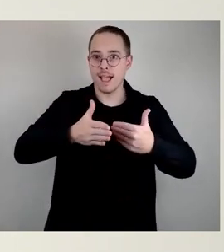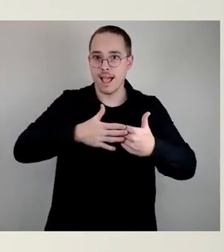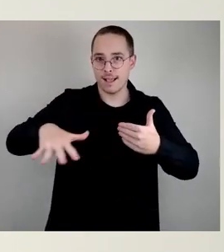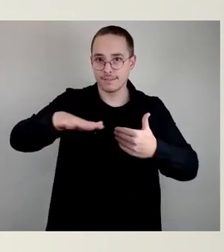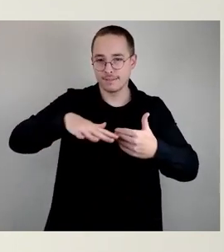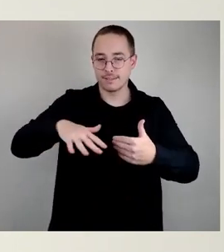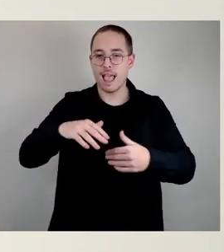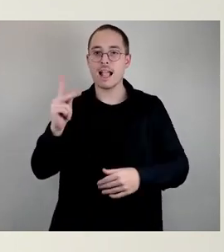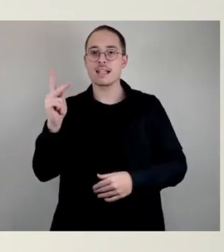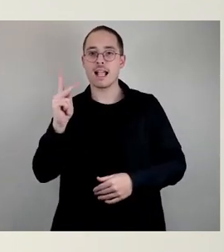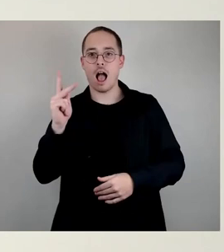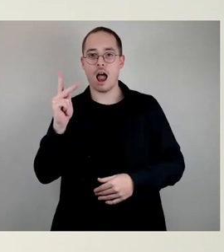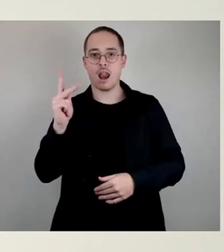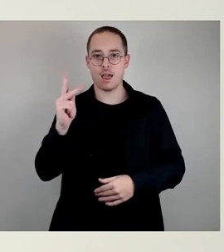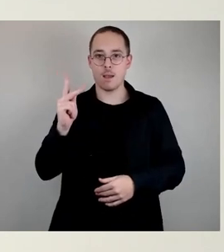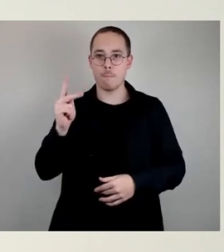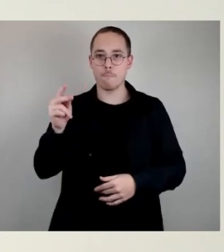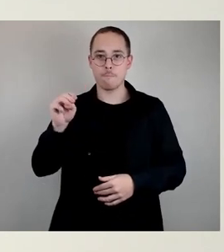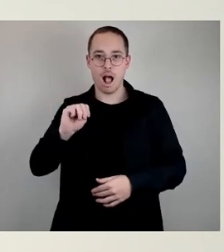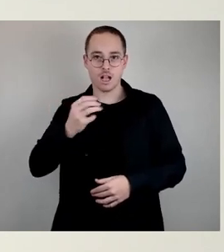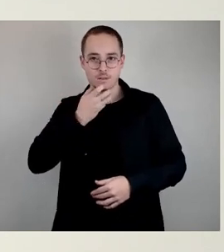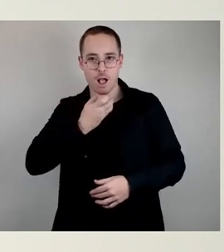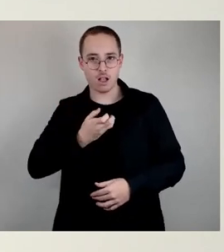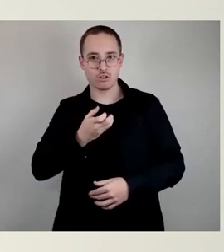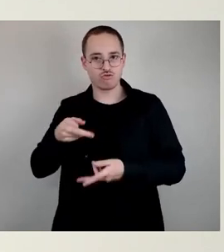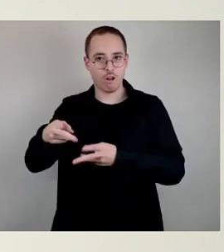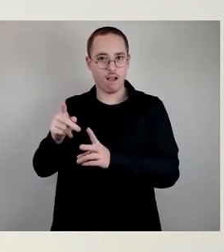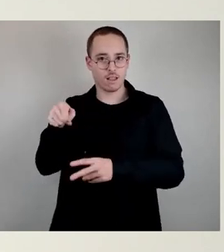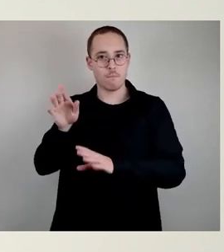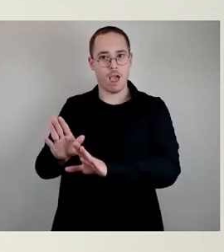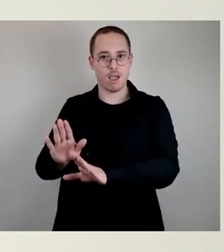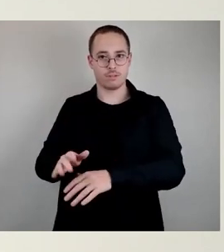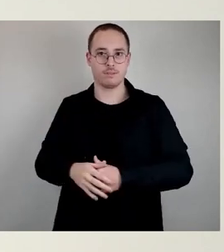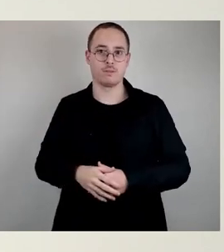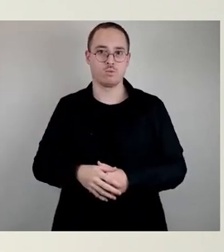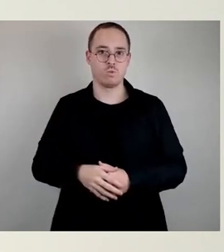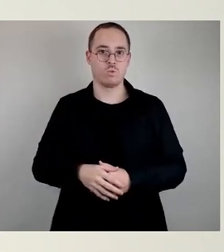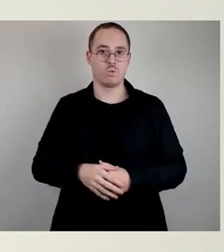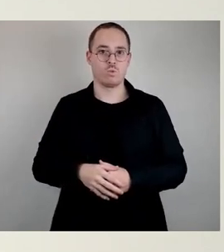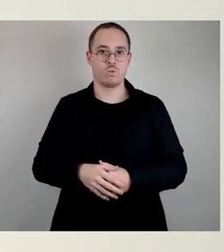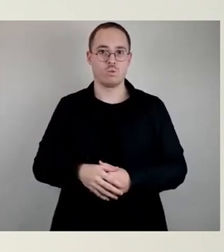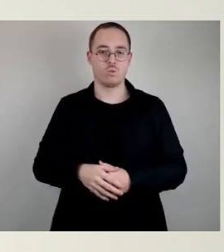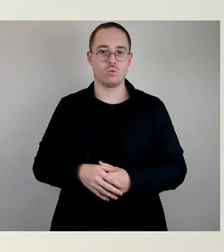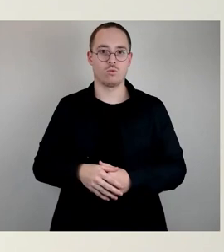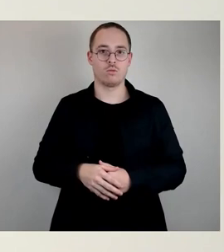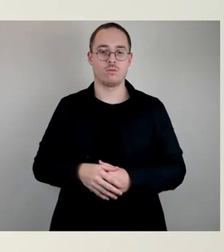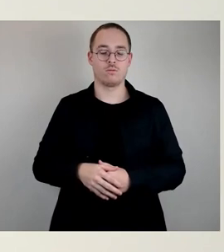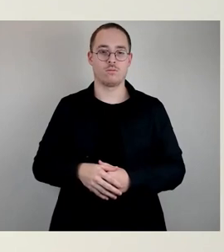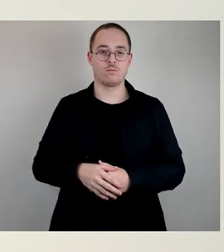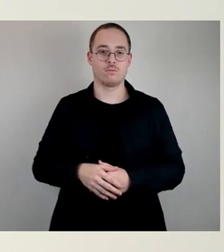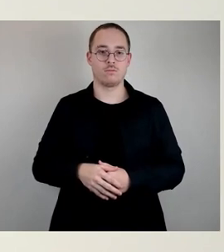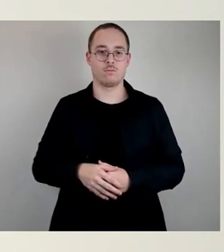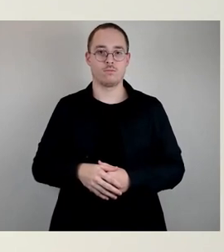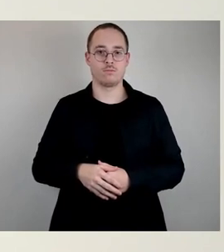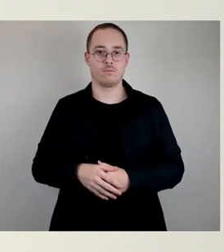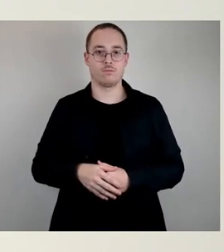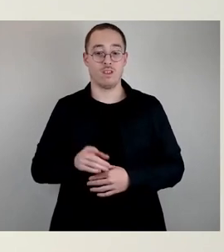bleiben wollen. Dort war auch dann vereinbart worden, dass dem Gymnasium es lieber ist, erst mal auf die Errichtung der dann noch ausstehenden